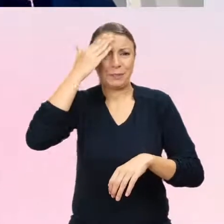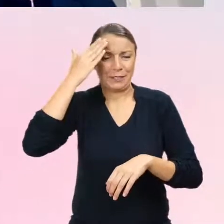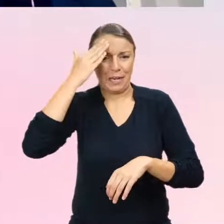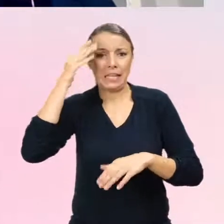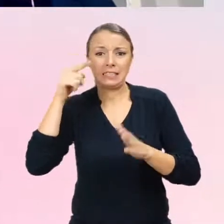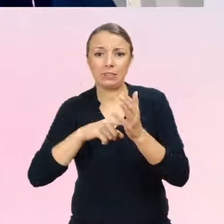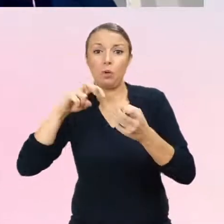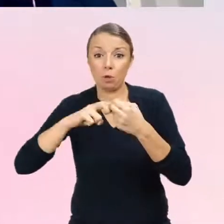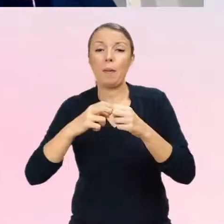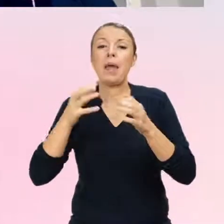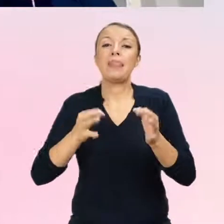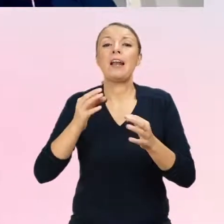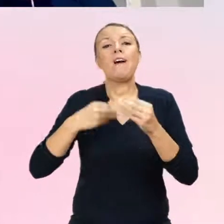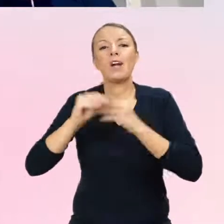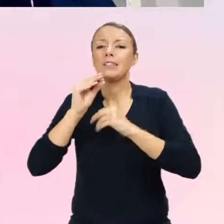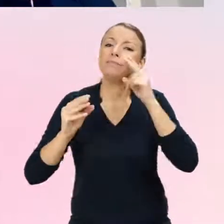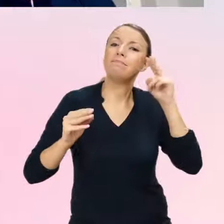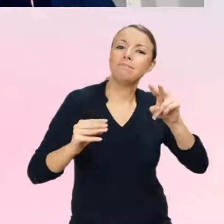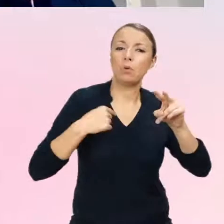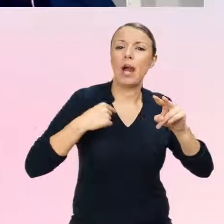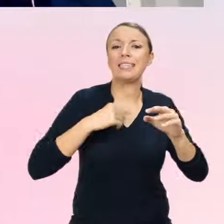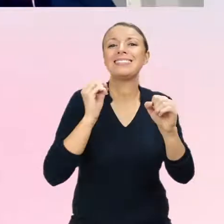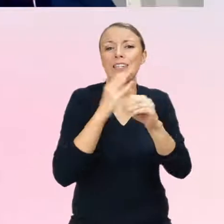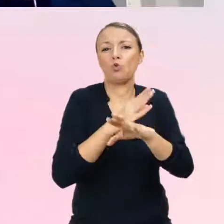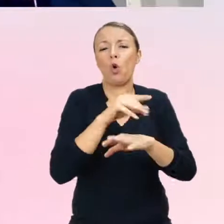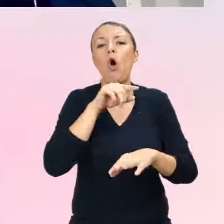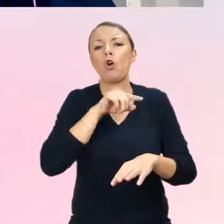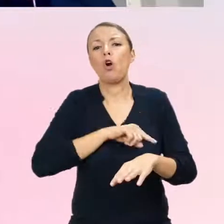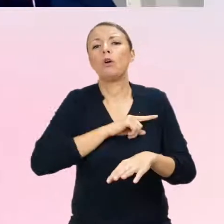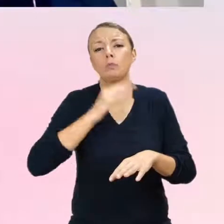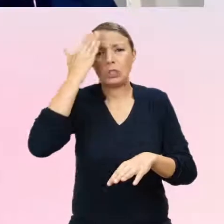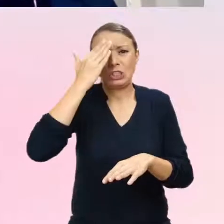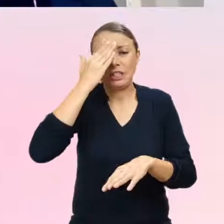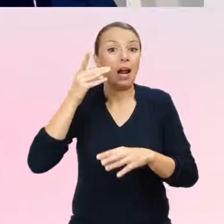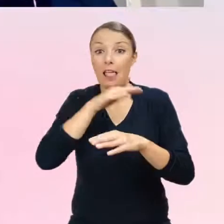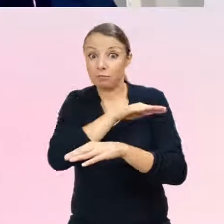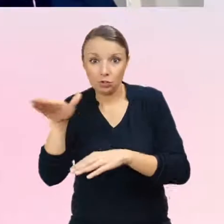-seksuologa patrzę, ale nie wszyscy psychiatrzy są seksuologami.